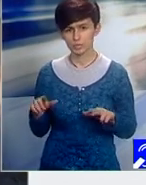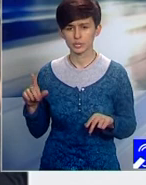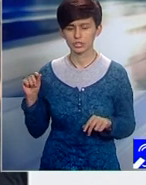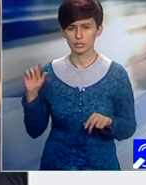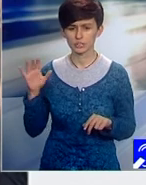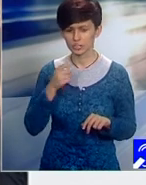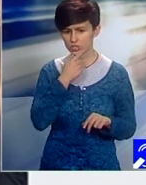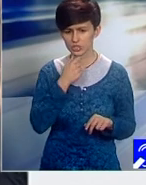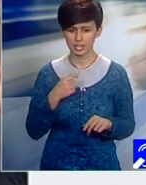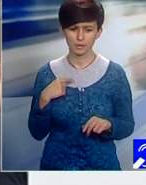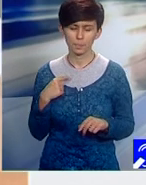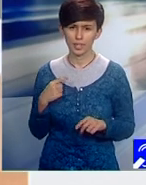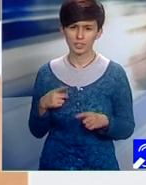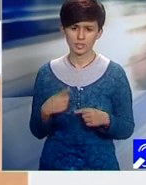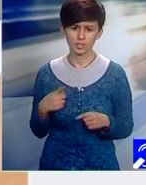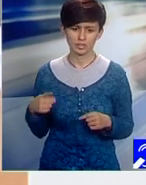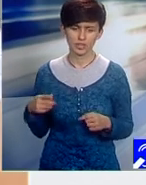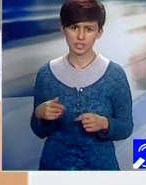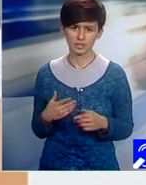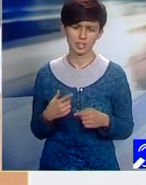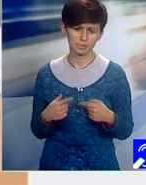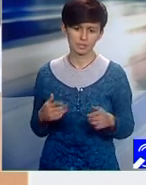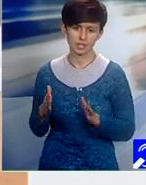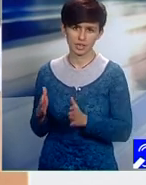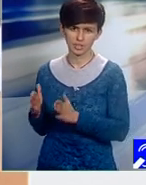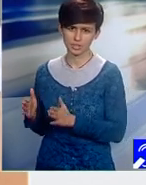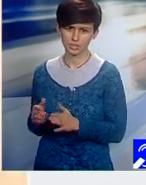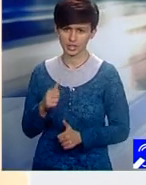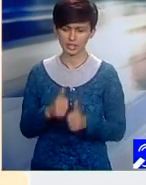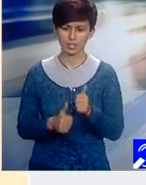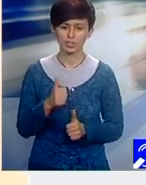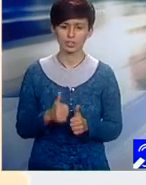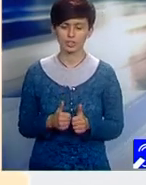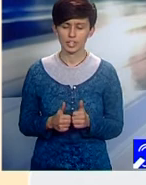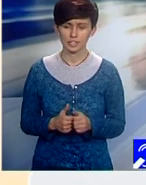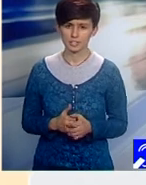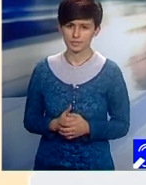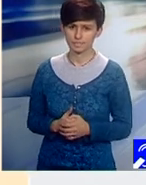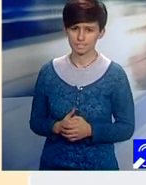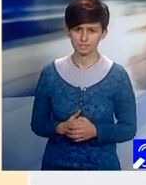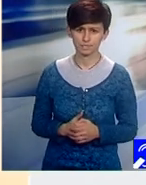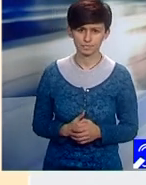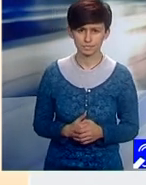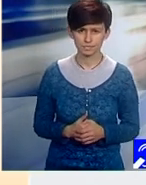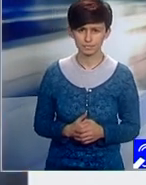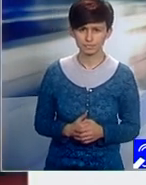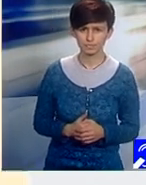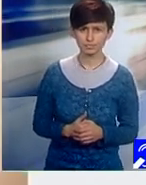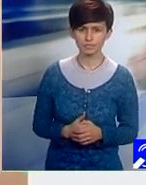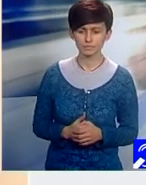sigur o diferențiere pe de-o parte între categoriile de concurenți în firea lucrurilor, iar pe de altă parte